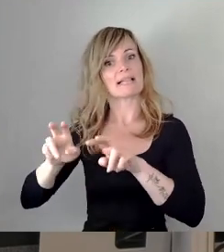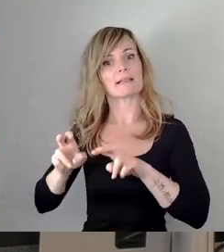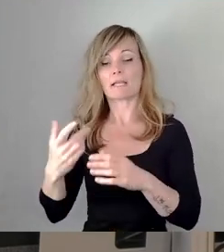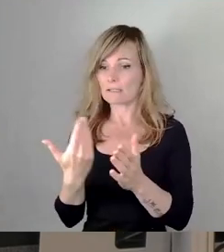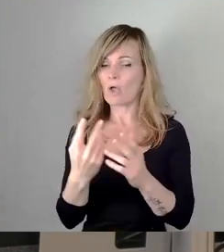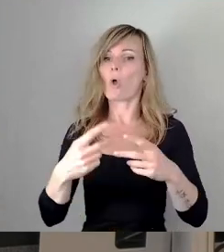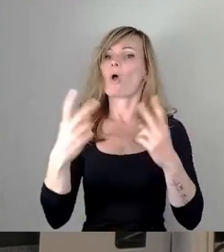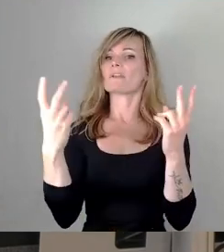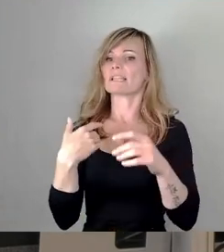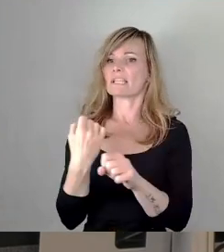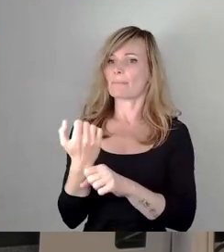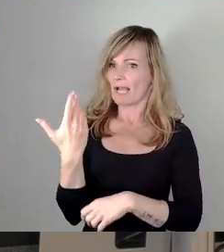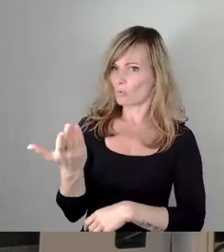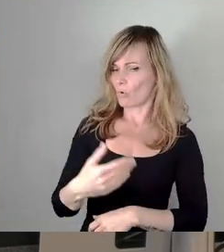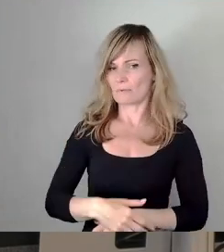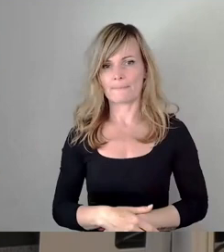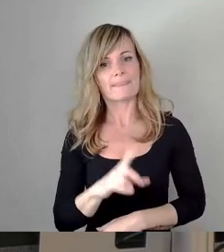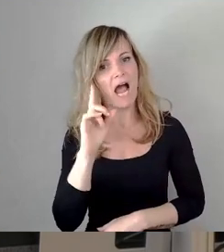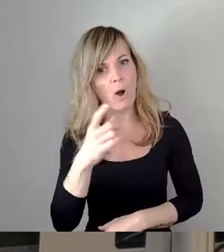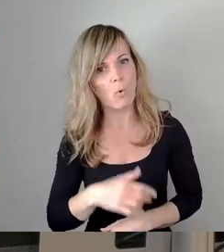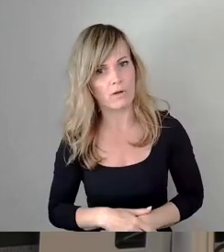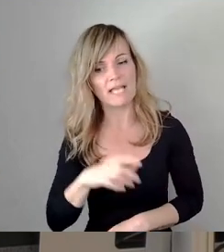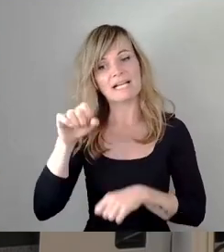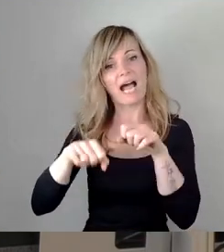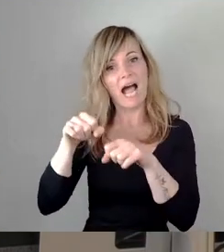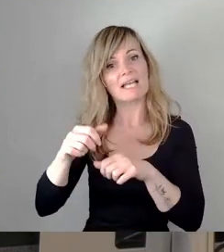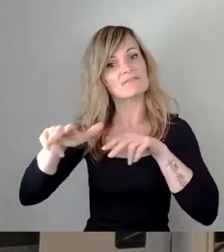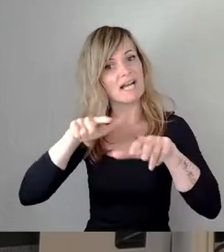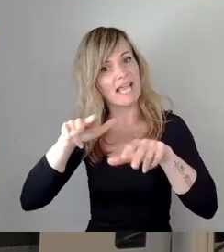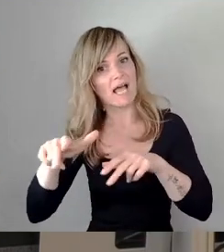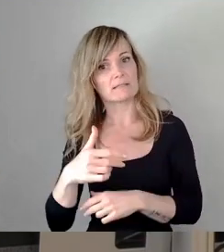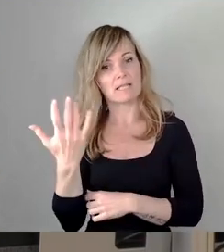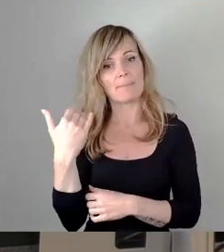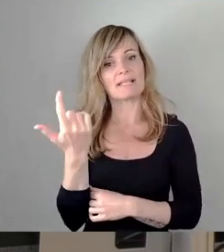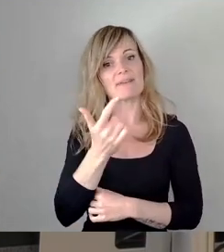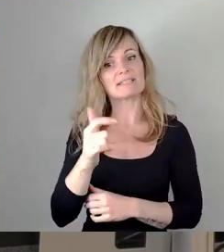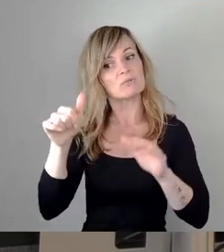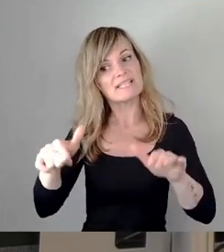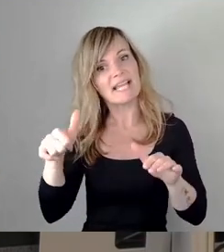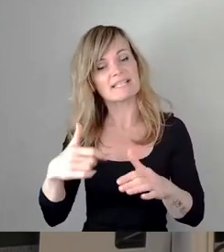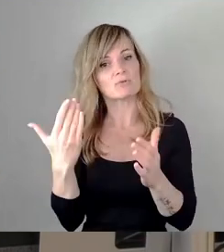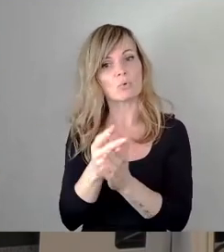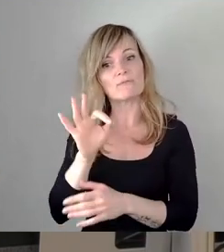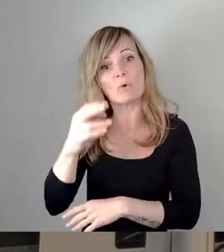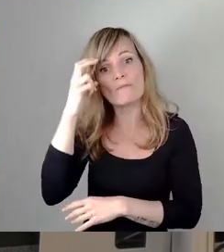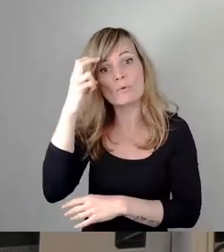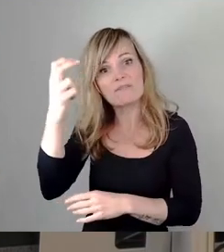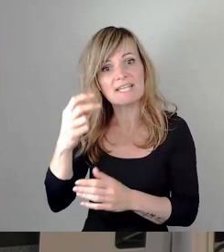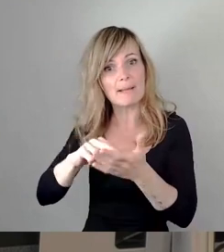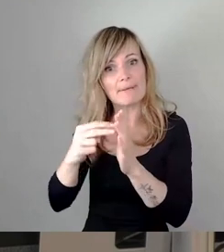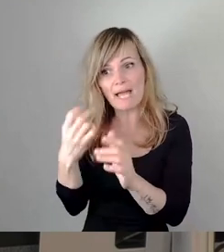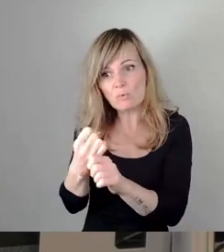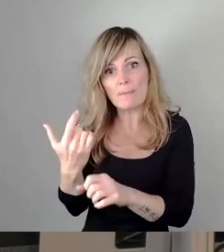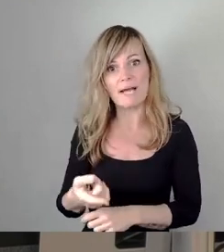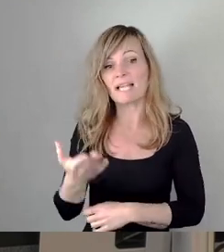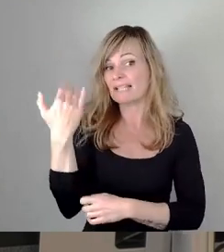Man hätte auch übrigens in Radverkehrsbelangen auch 2016 für eine vernünftige Planung sorgen können. Das ist aber leider nicht geschehen.